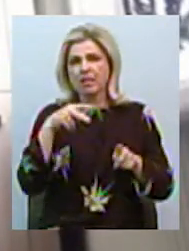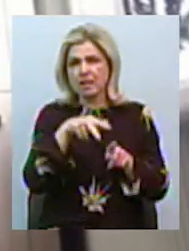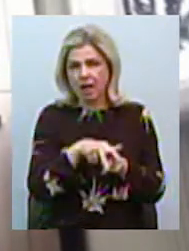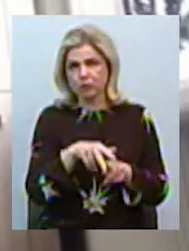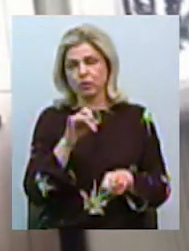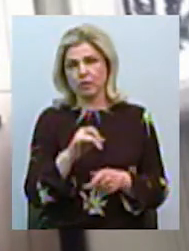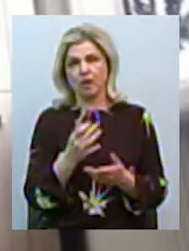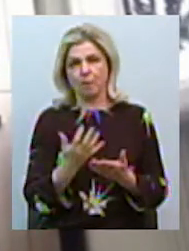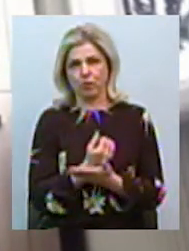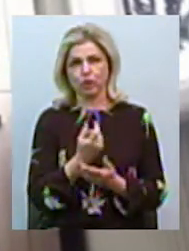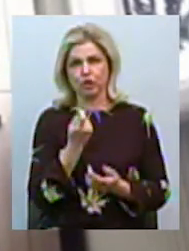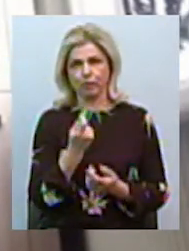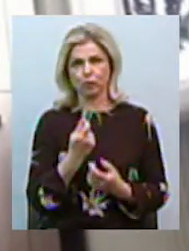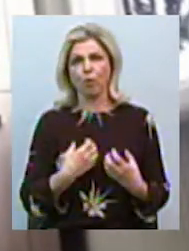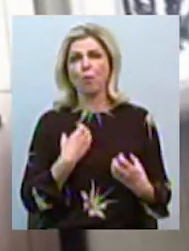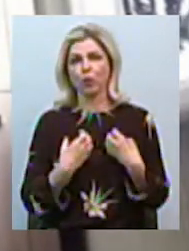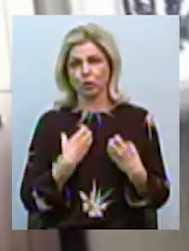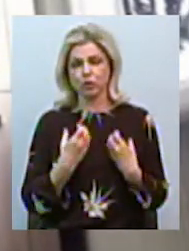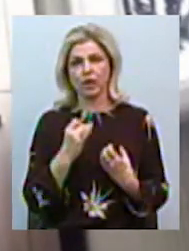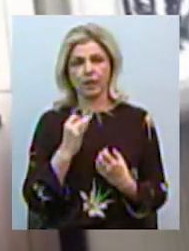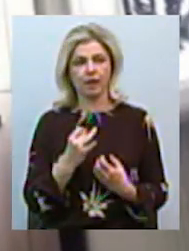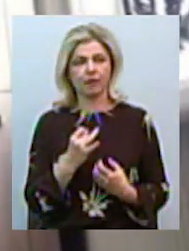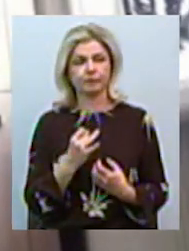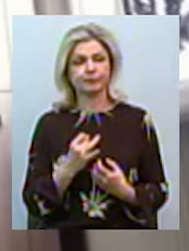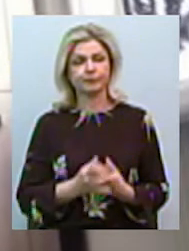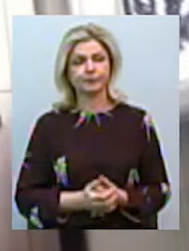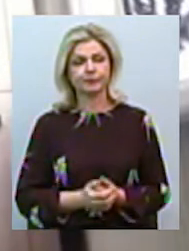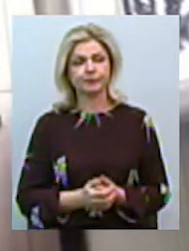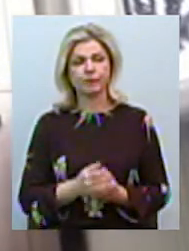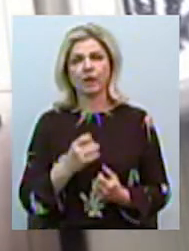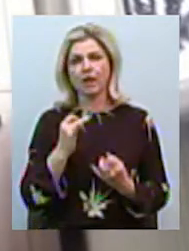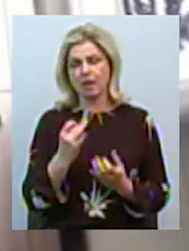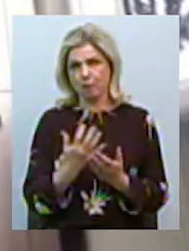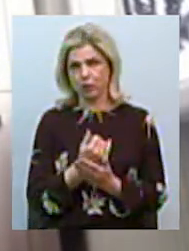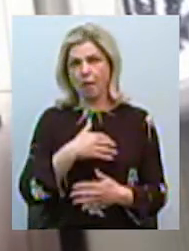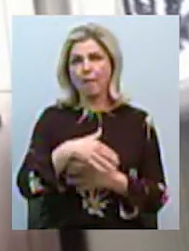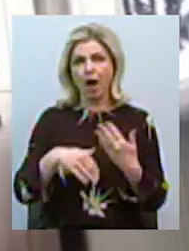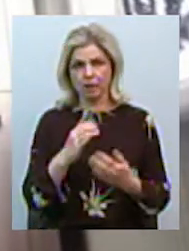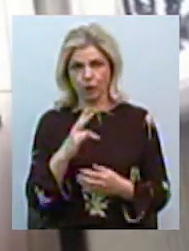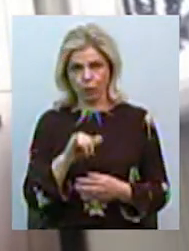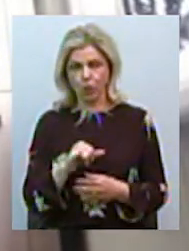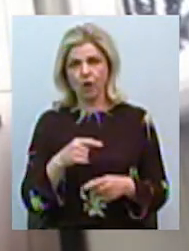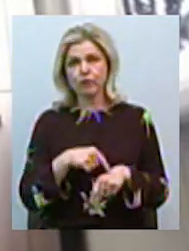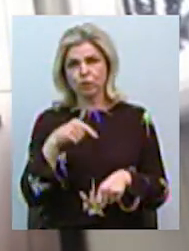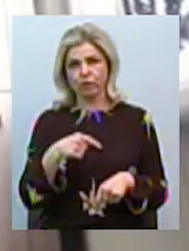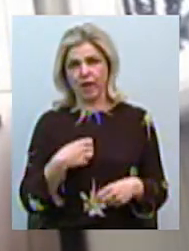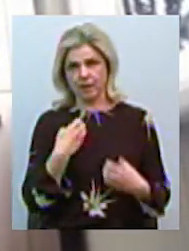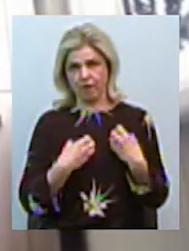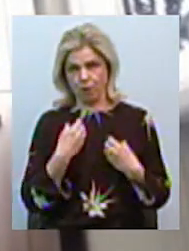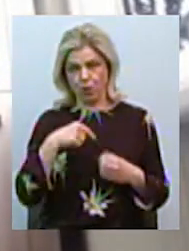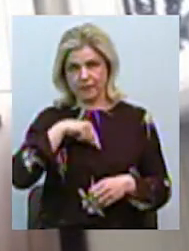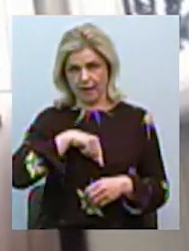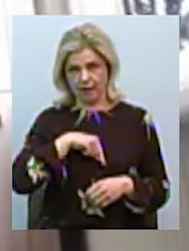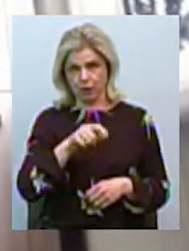цього стає якось трошки моторошно і сіє паніку якусь, так? Відчуття тривоги всередині